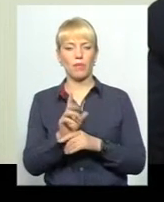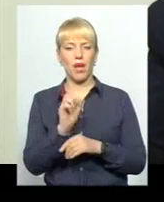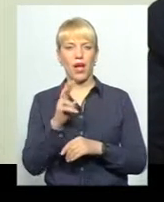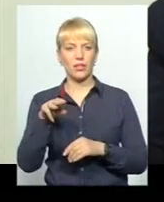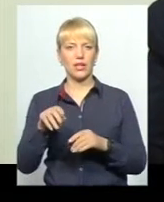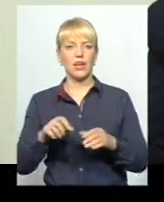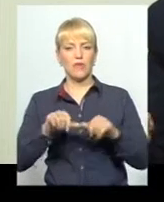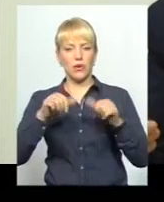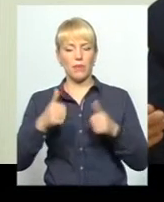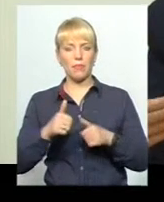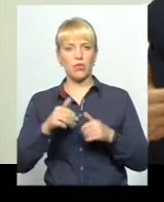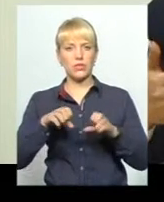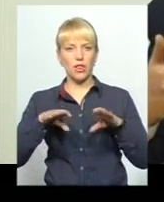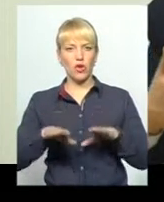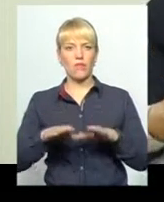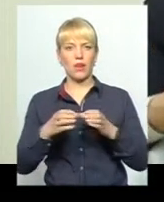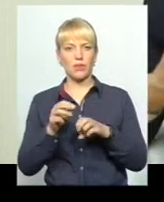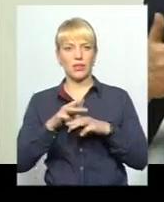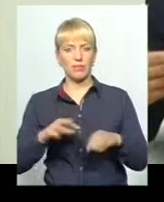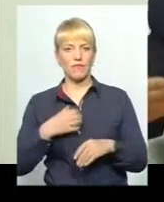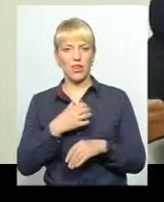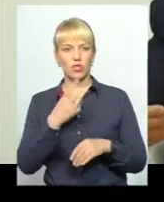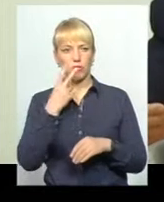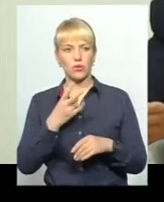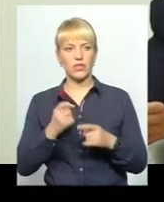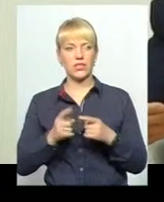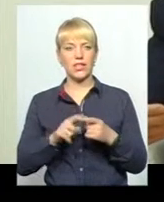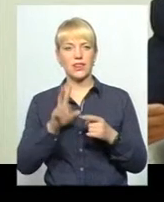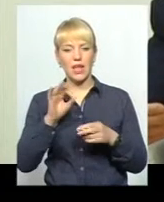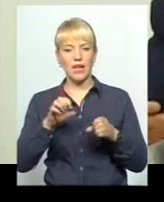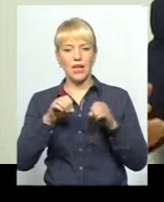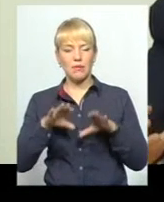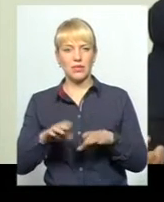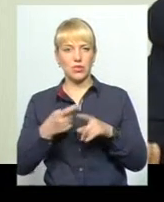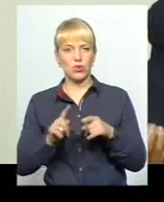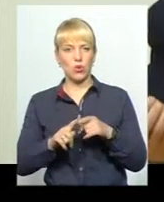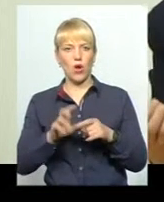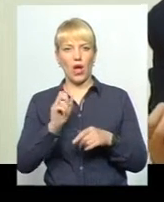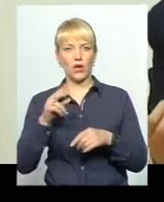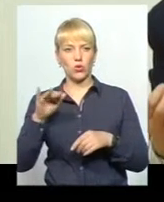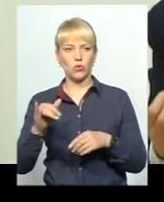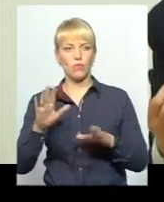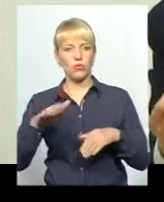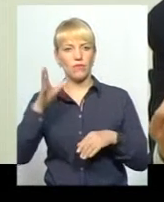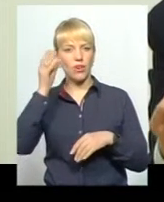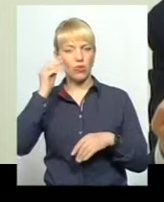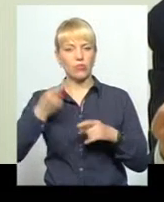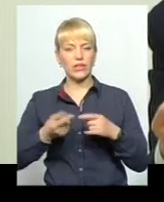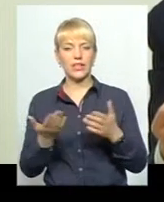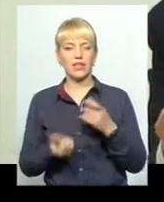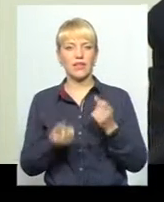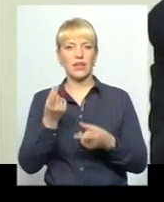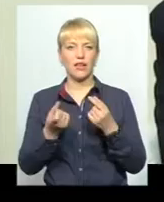постанови Кабінету міністрів, нам дуже важливо подивитися на імплементацію цього акту, потім врахувати, які виникають